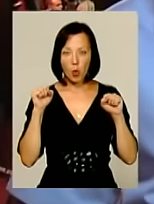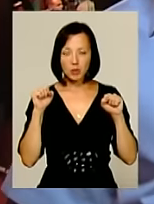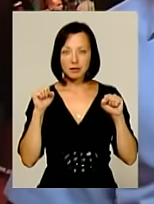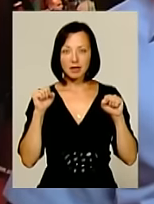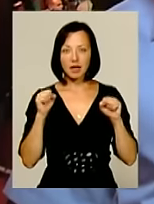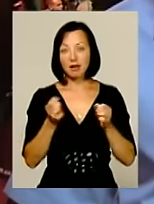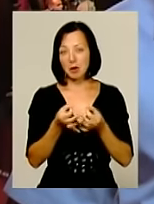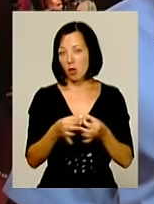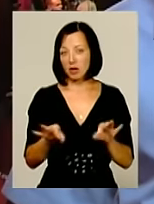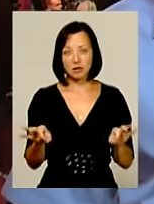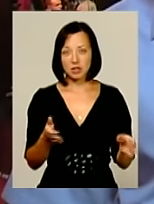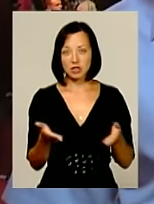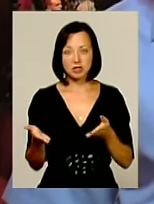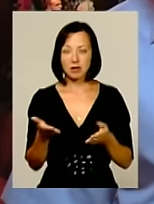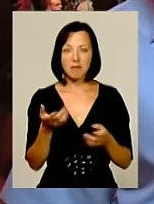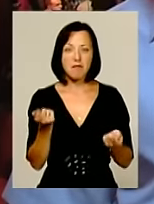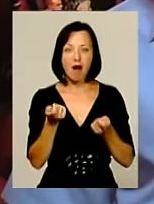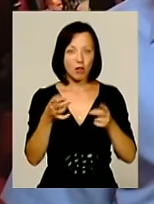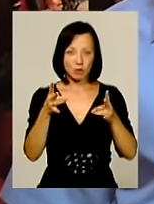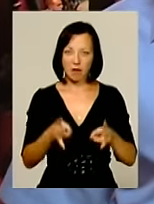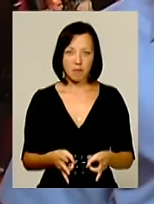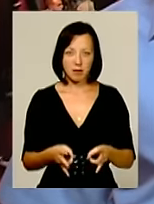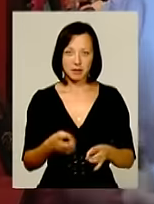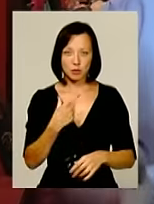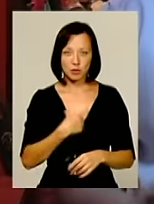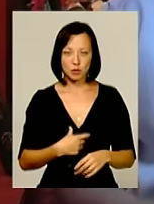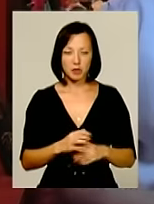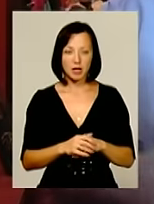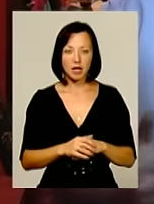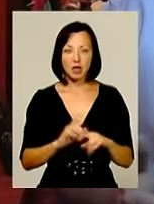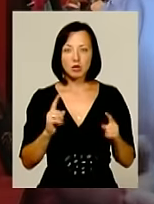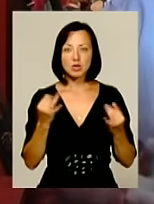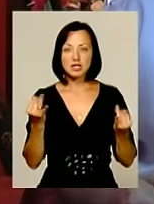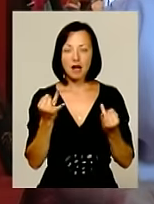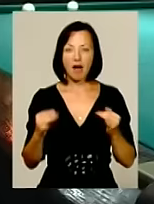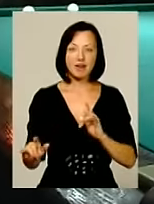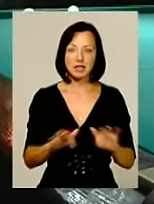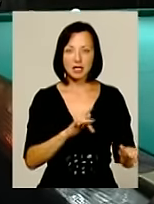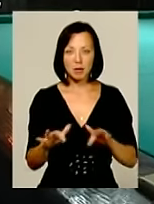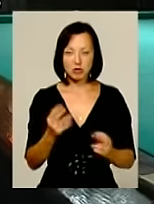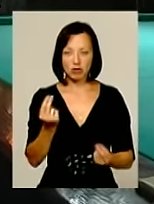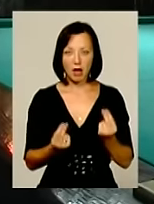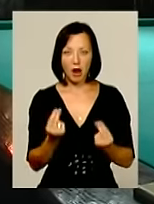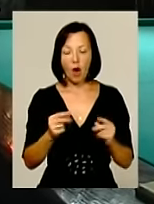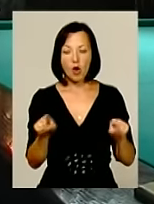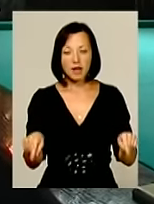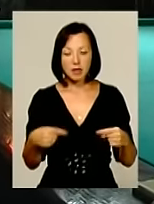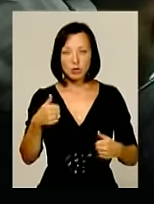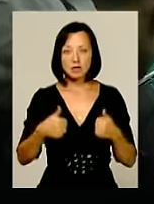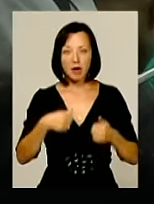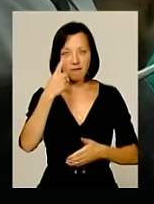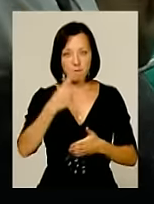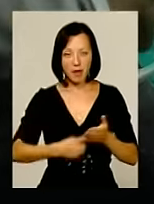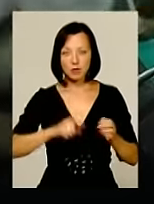Спорт демократичний, він несе дуже мало травматизму в собі. Гра дуже цікава, дуже динамічна». Тож організатори змагань